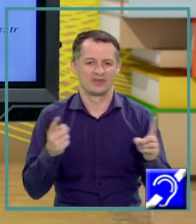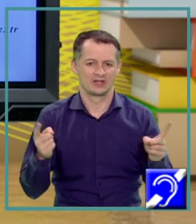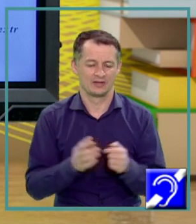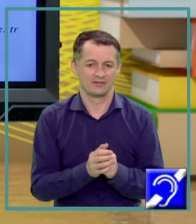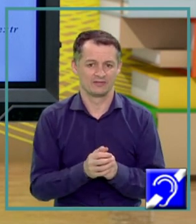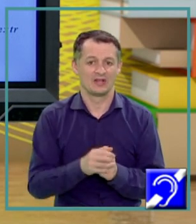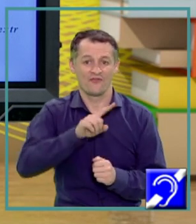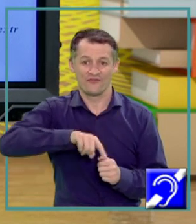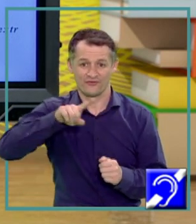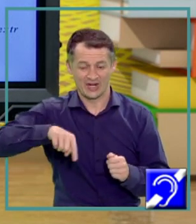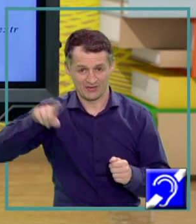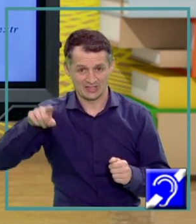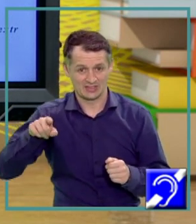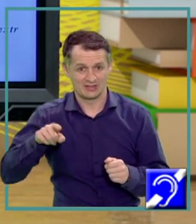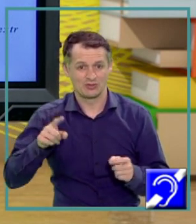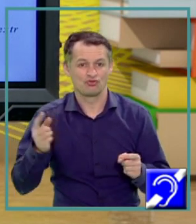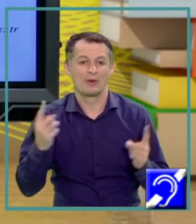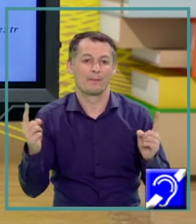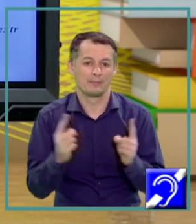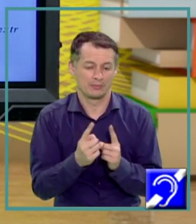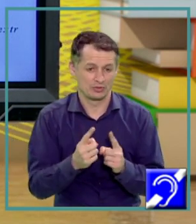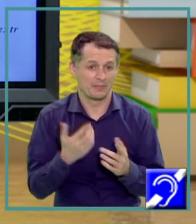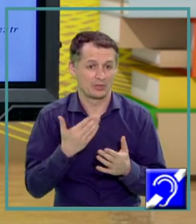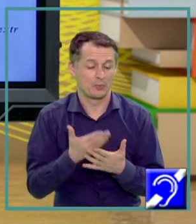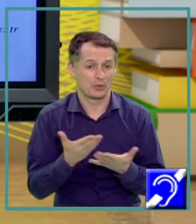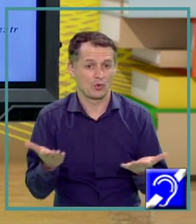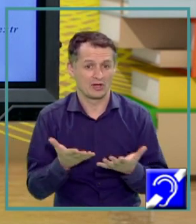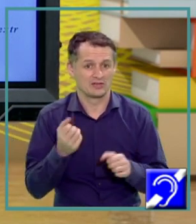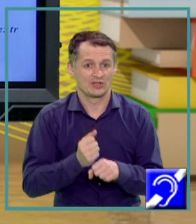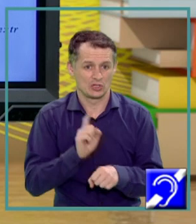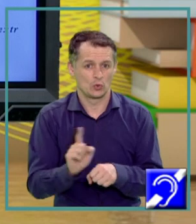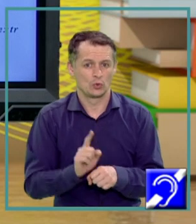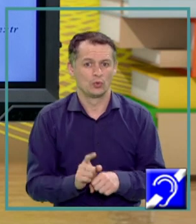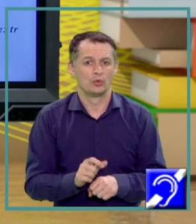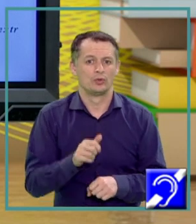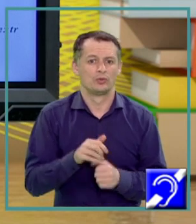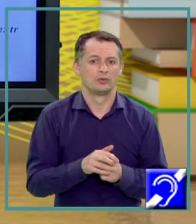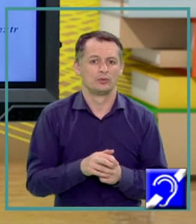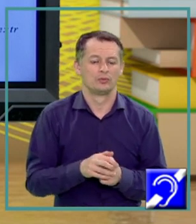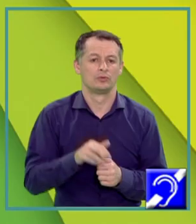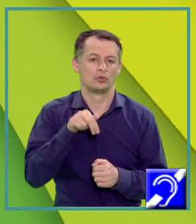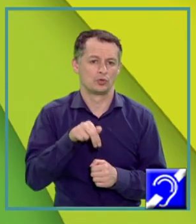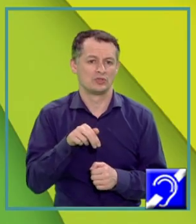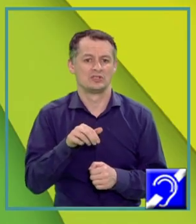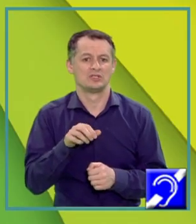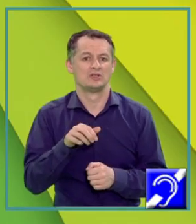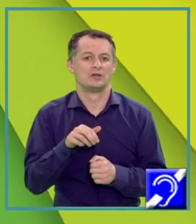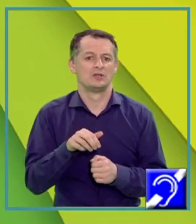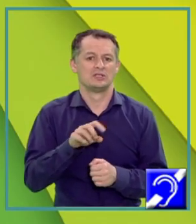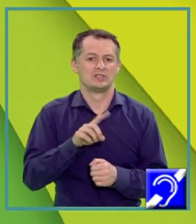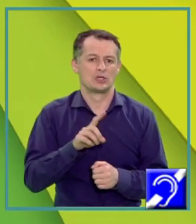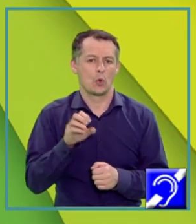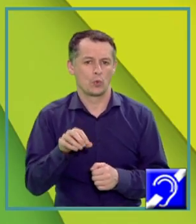de prag, frecvențele minime pentru care se produce efectul fotoelectric, NU01 și NU02, sunt